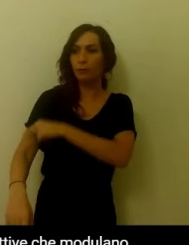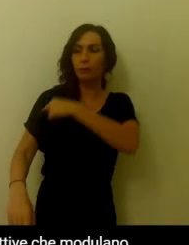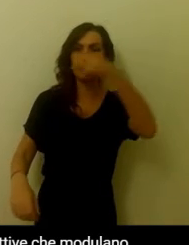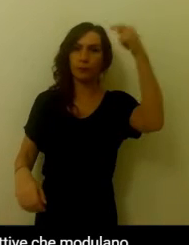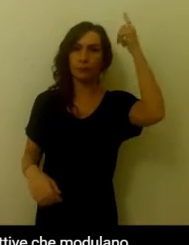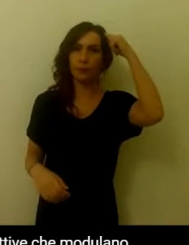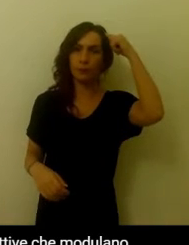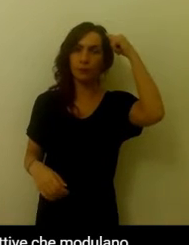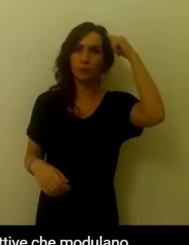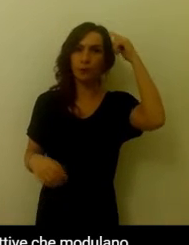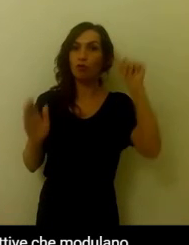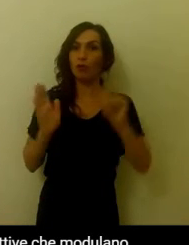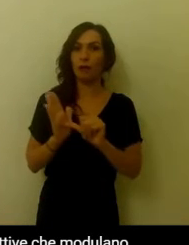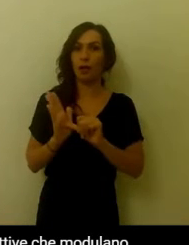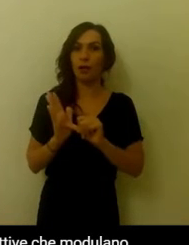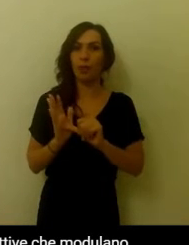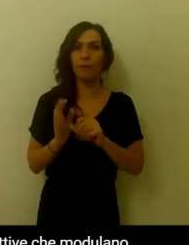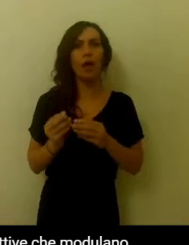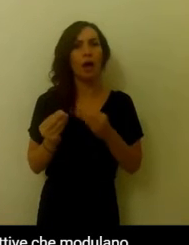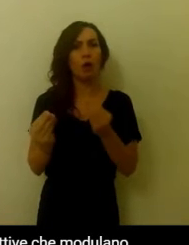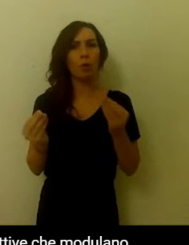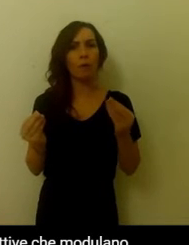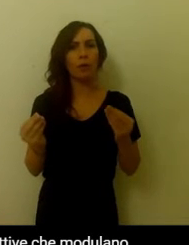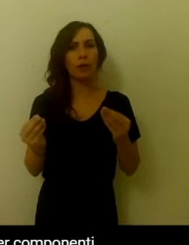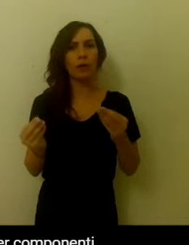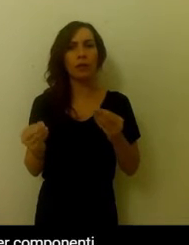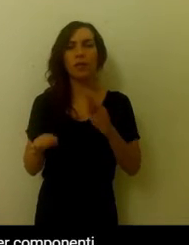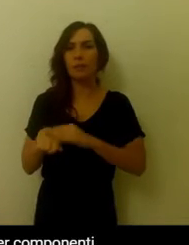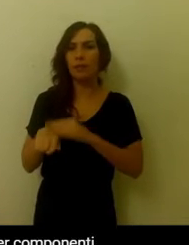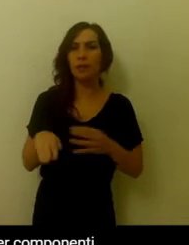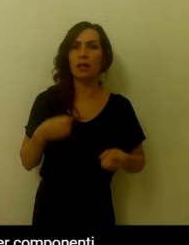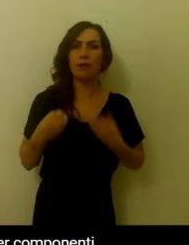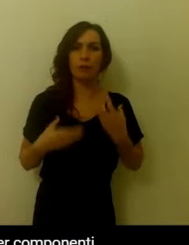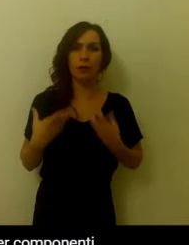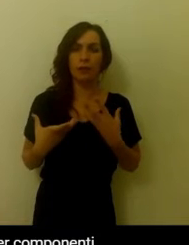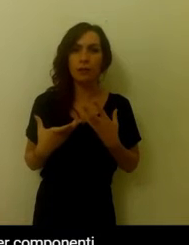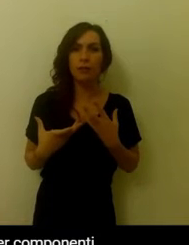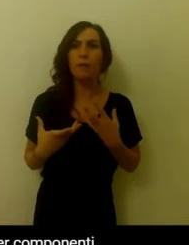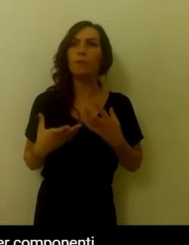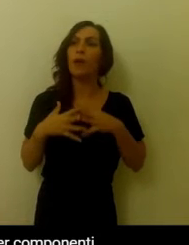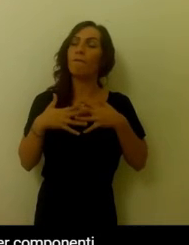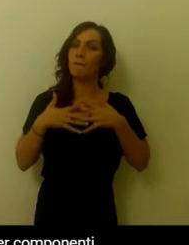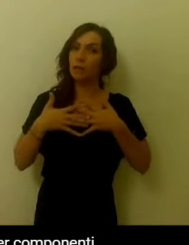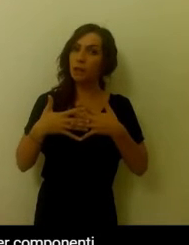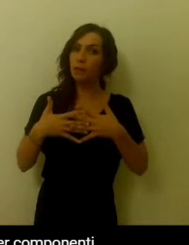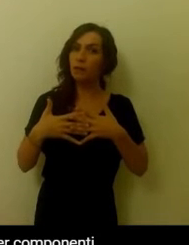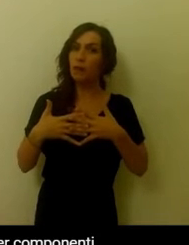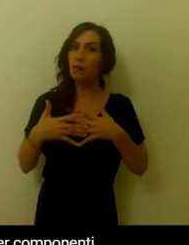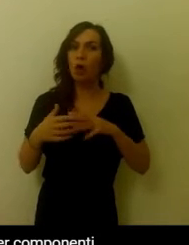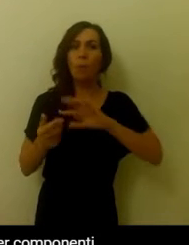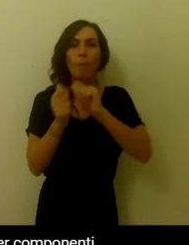Inoltre intervengono componenti esperienziali e affettive che modulano in maniera importante quanto è percepito.